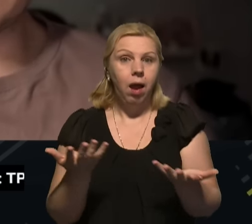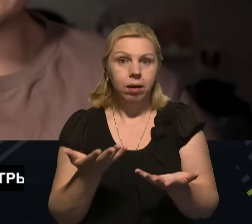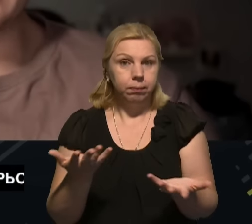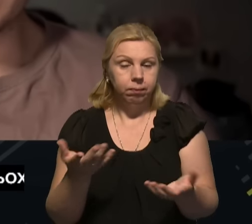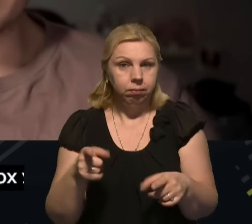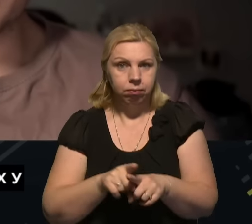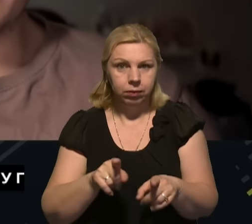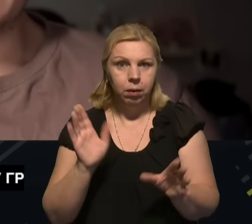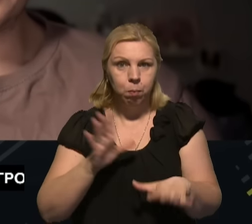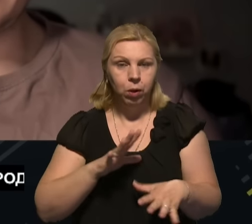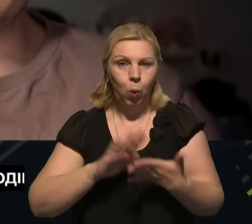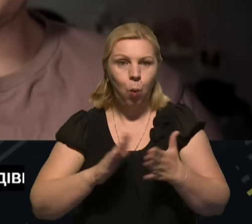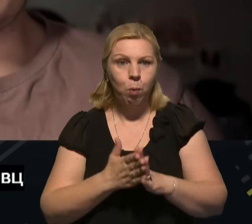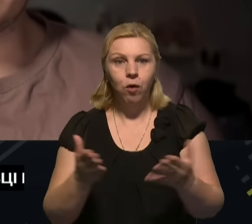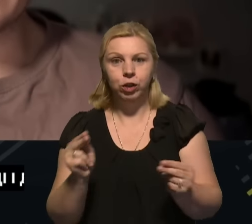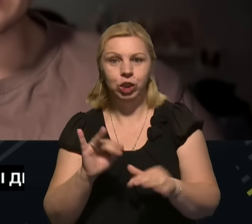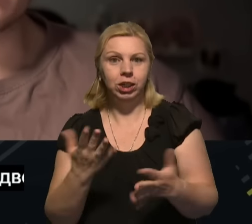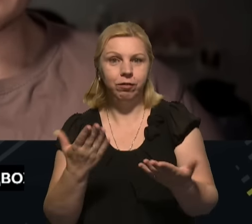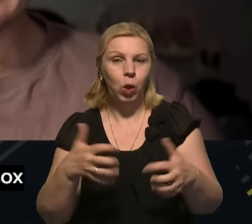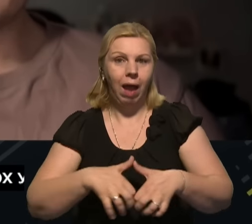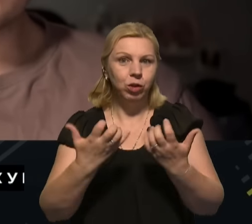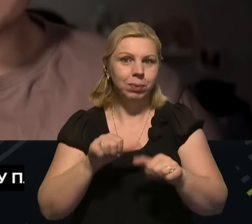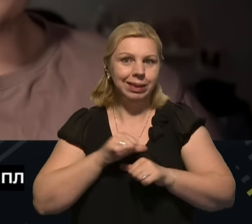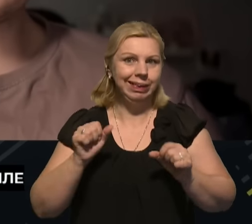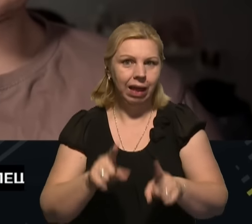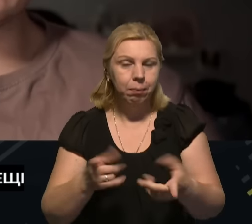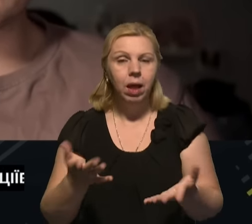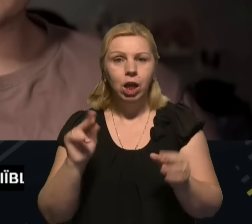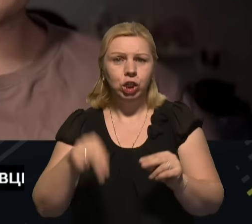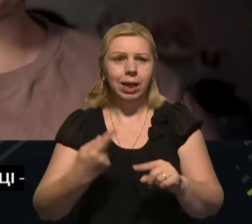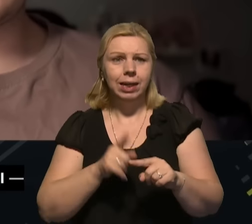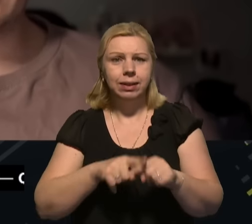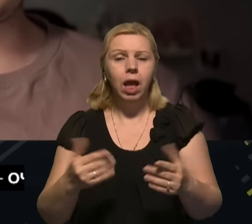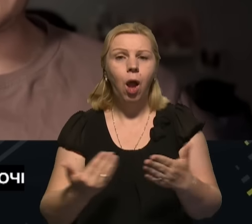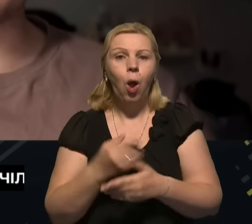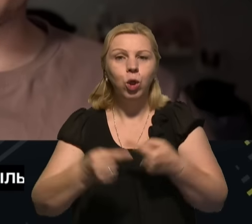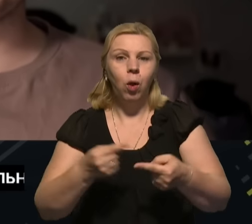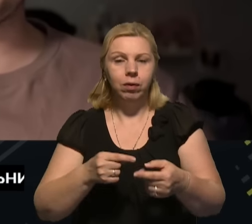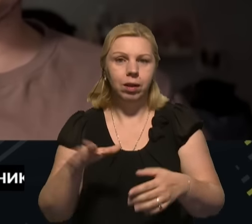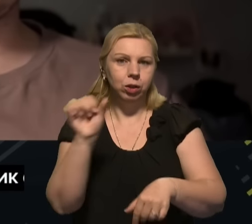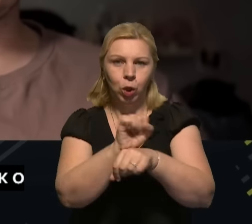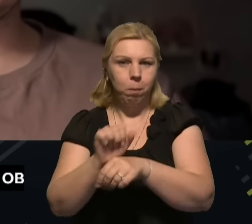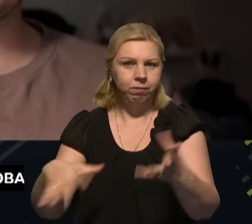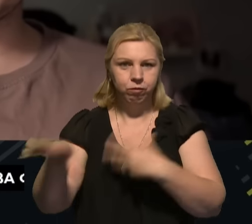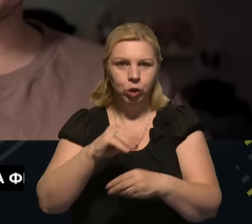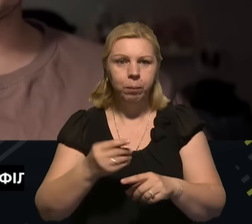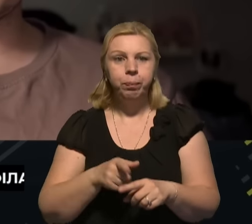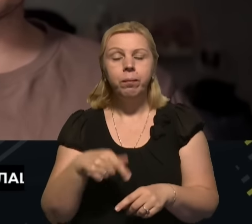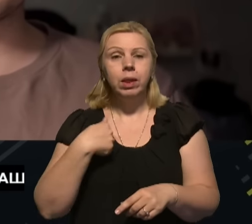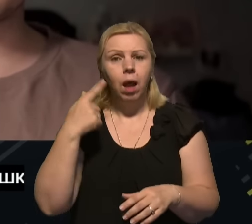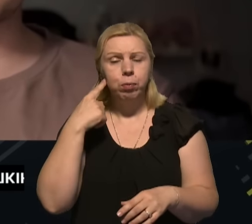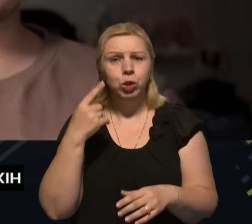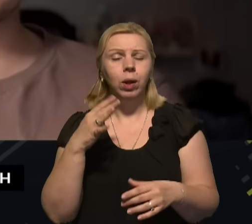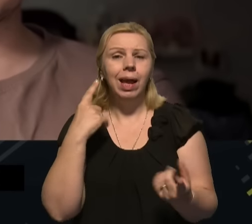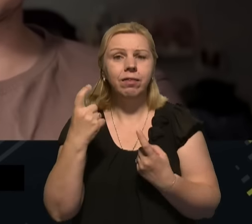можливо, це такі були умови, чи воно автоматично. Тому через це оновлення перестало працювати. Тобто, знаєте, коли я почула